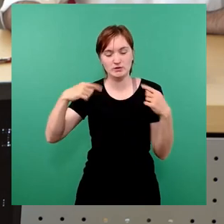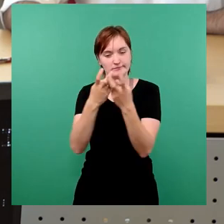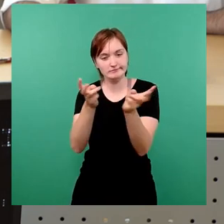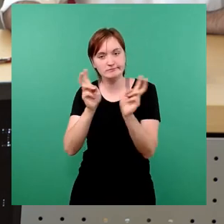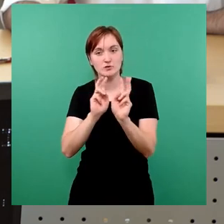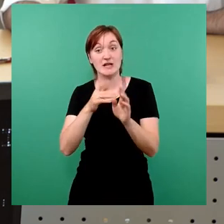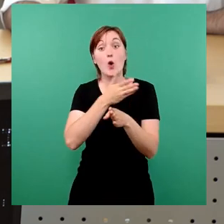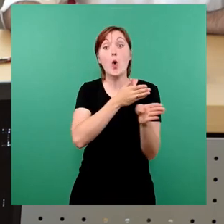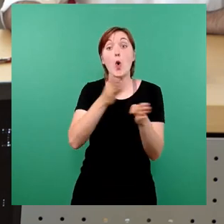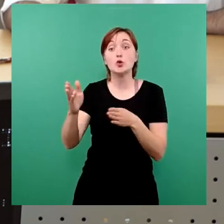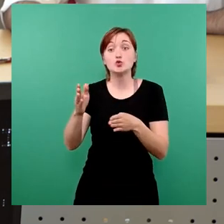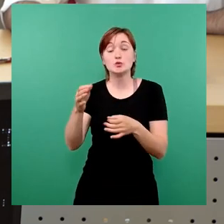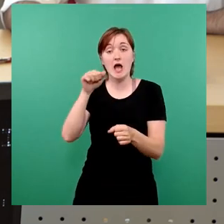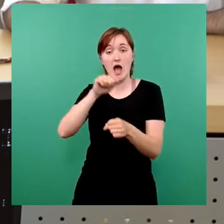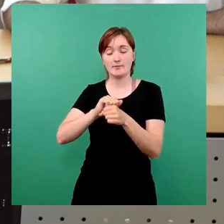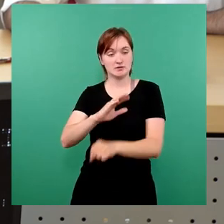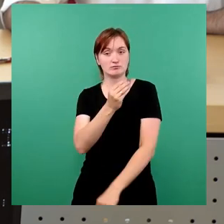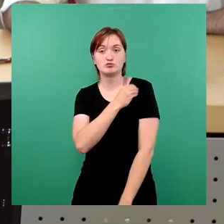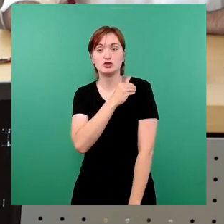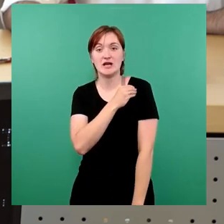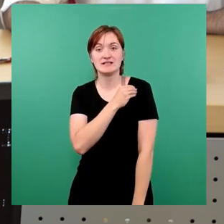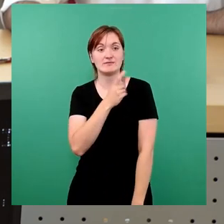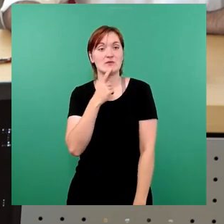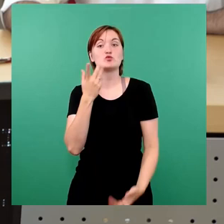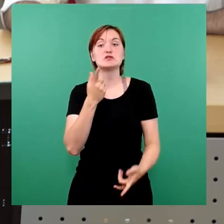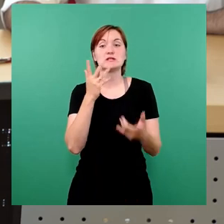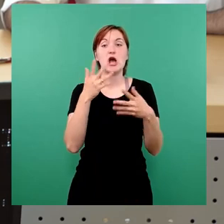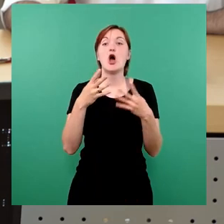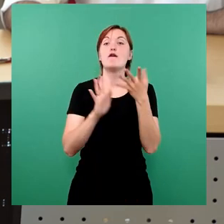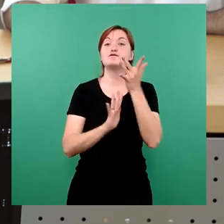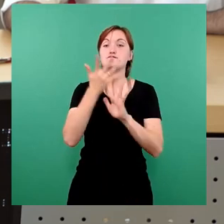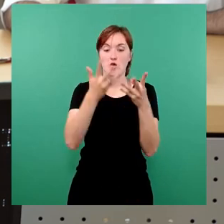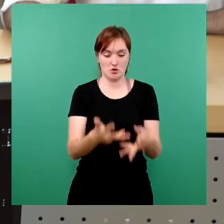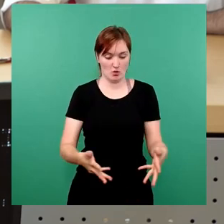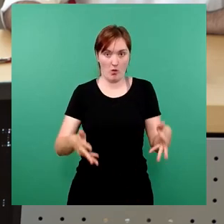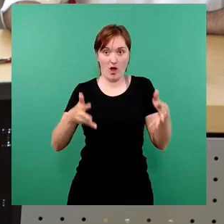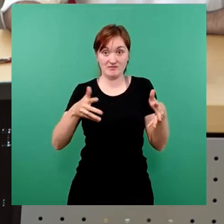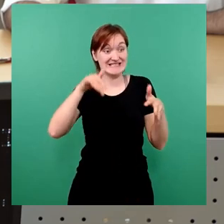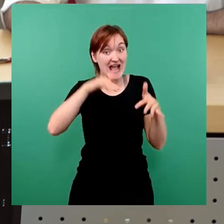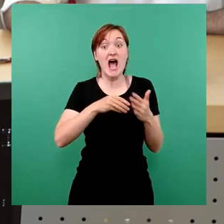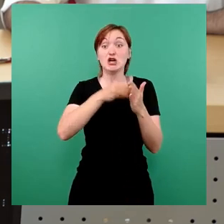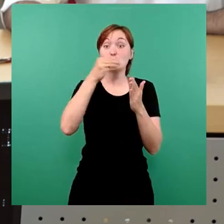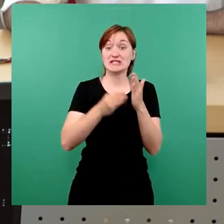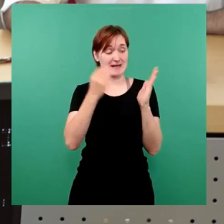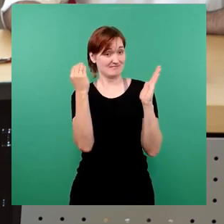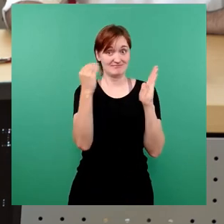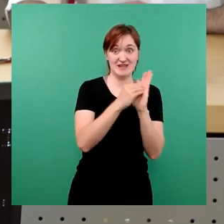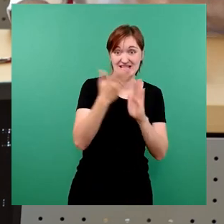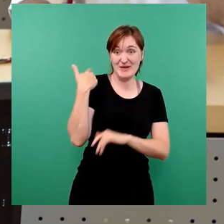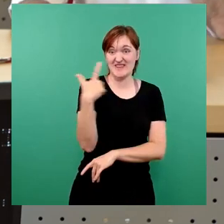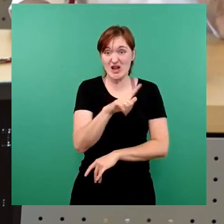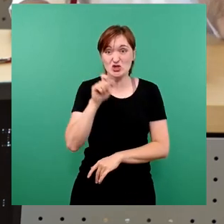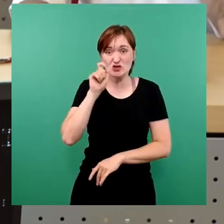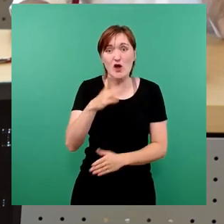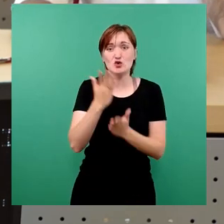dann vom Ordnungsamt darauf hingewiesen, dass ich für die Feuerkörbe, Teil des Konzeptes sind, und seit 2012 wurde das Konzept doch dreimal bestätigt,